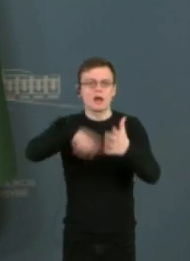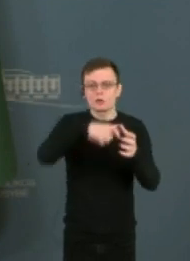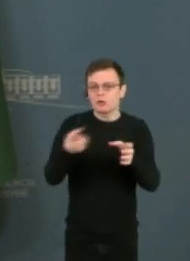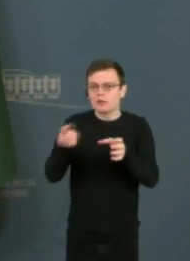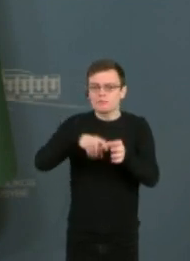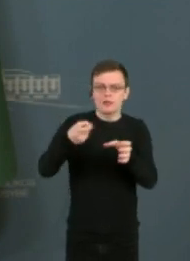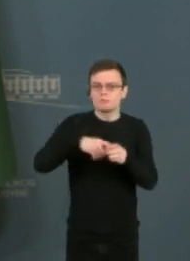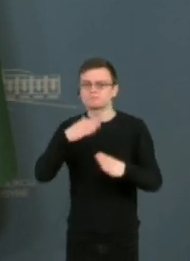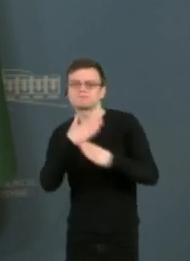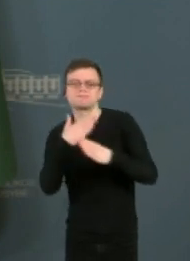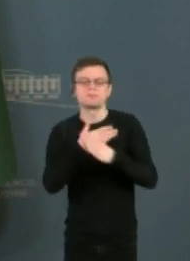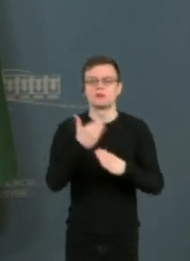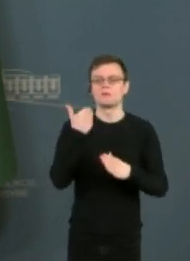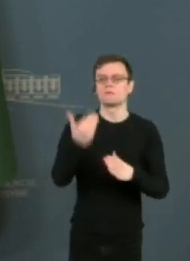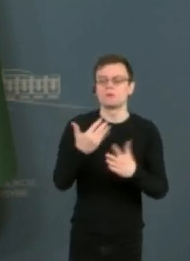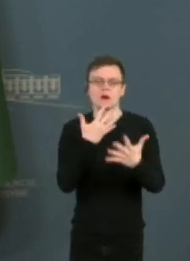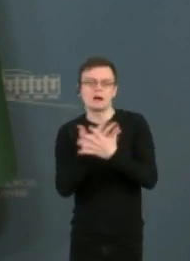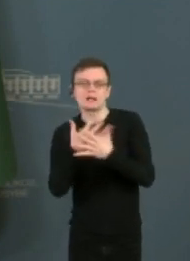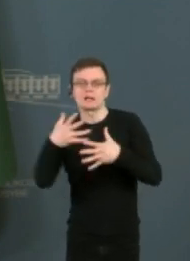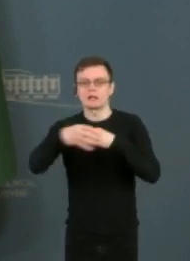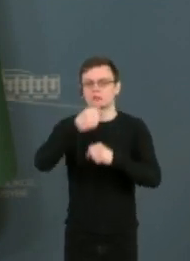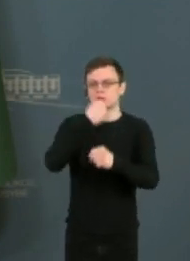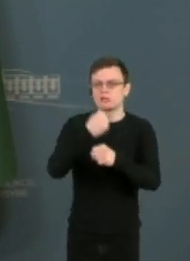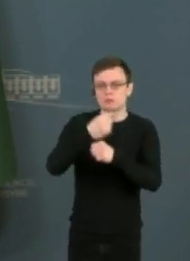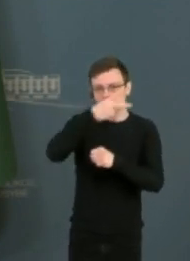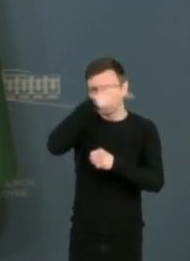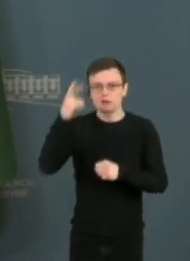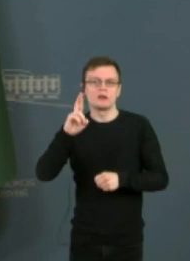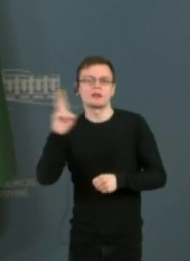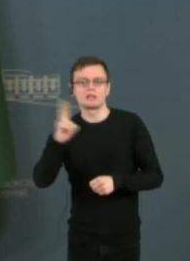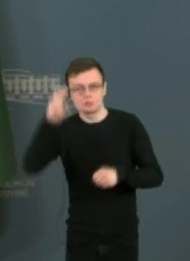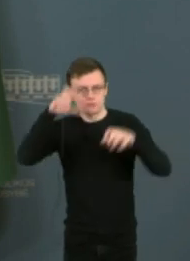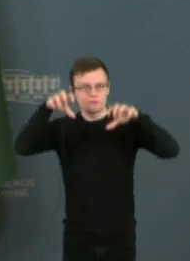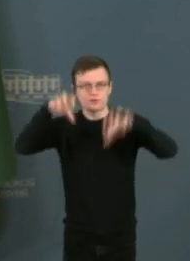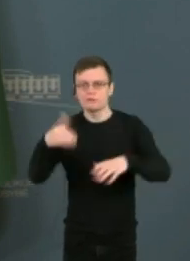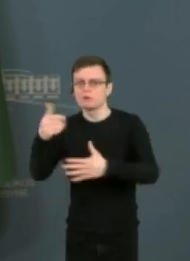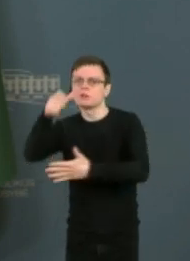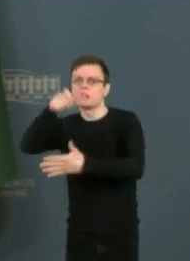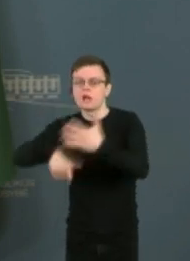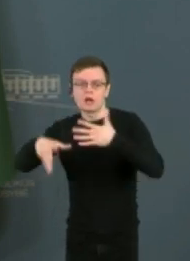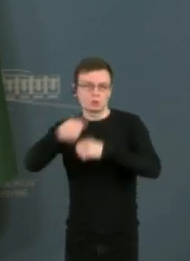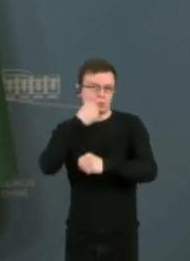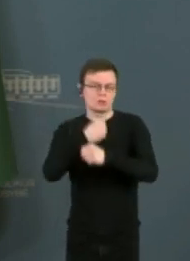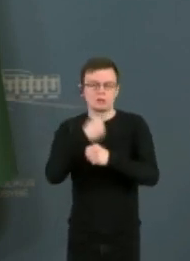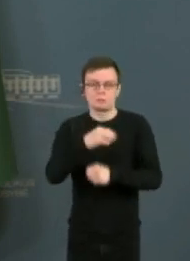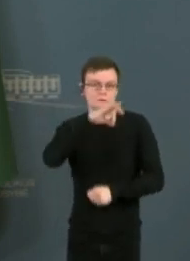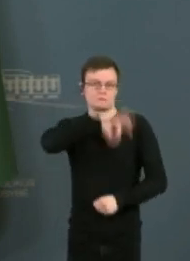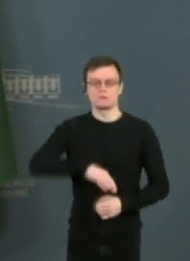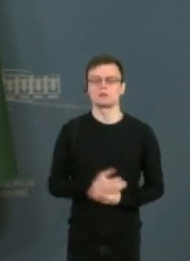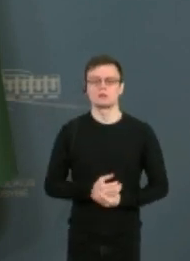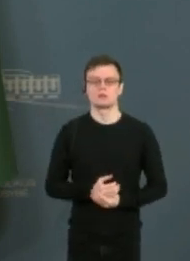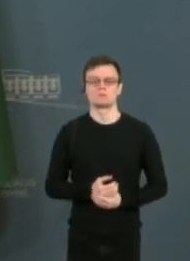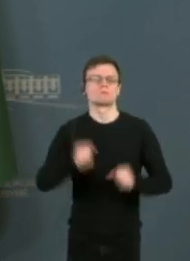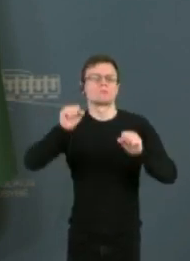tikrai tokį labai aktyvų bendradarbiavimą su Lietuvos Respublikos vyriausybė ir jos nariais. Ar tai būtų infrastruktūros